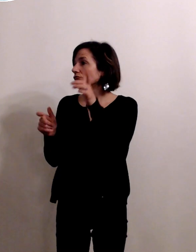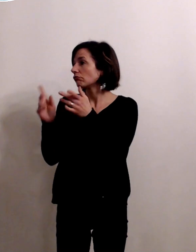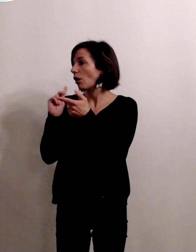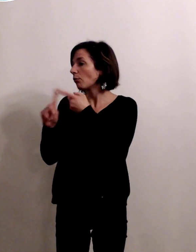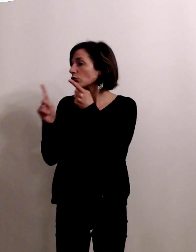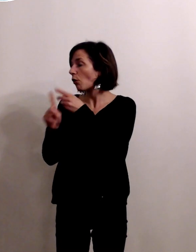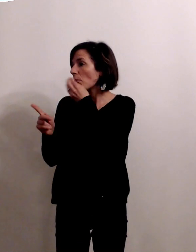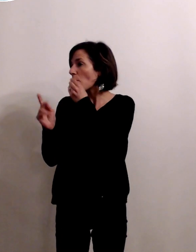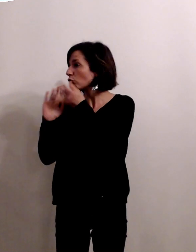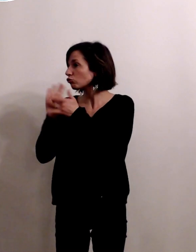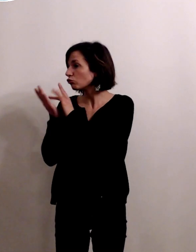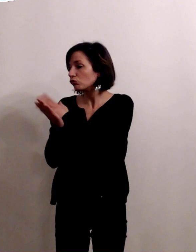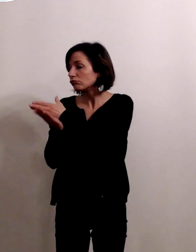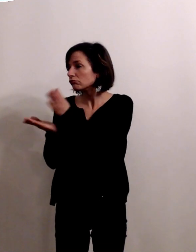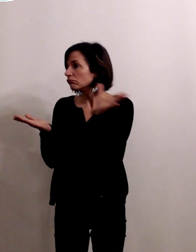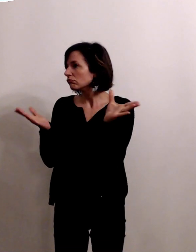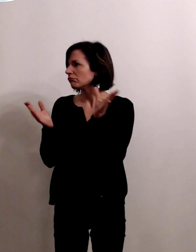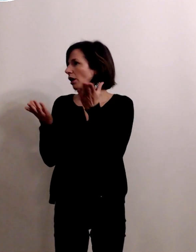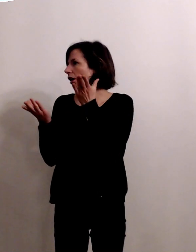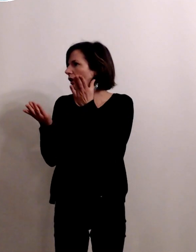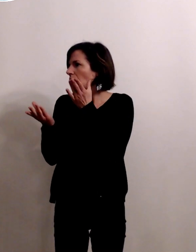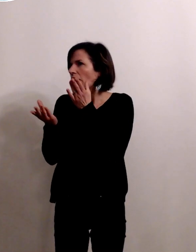tu veux compléter Franck